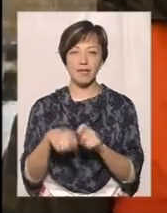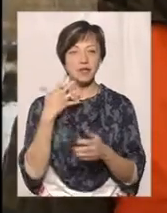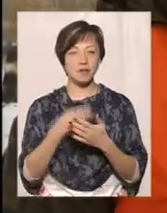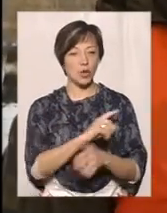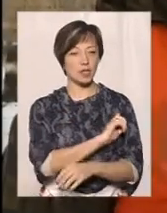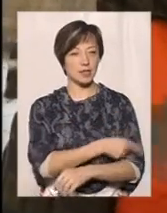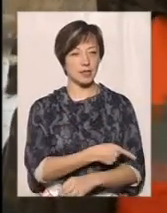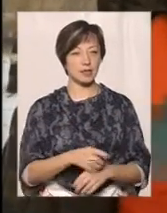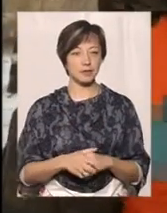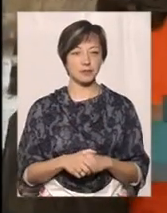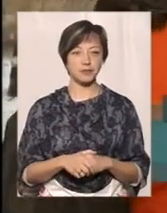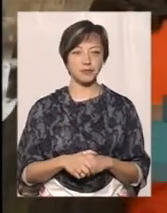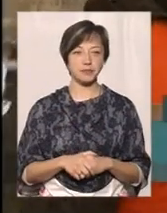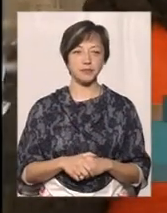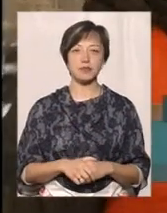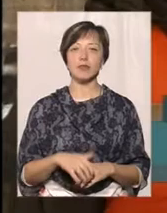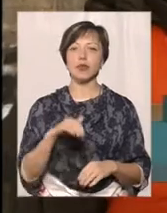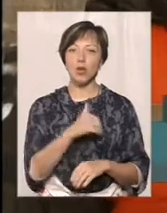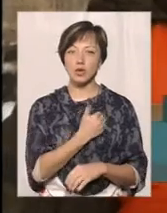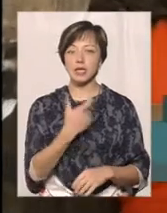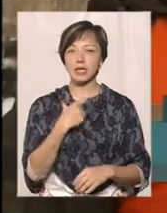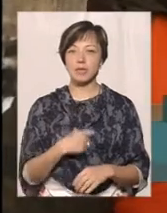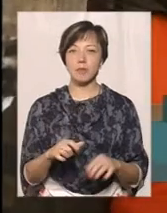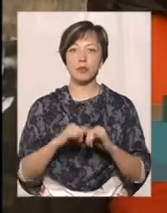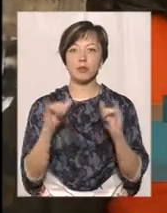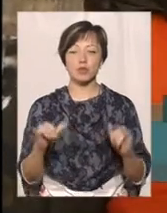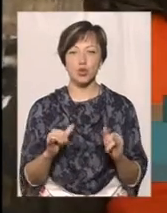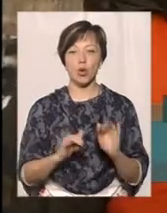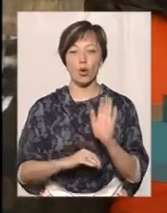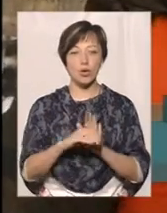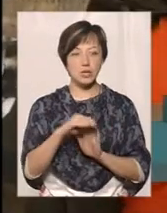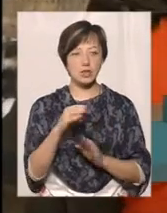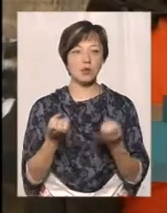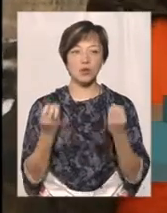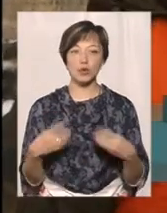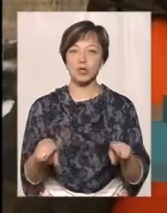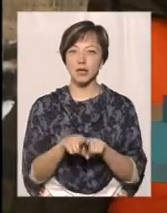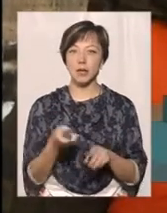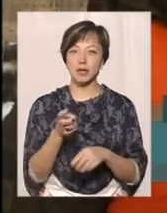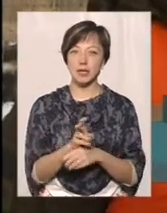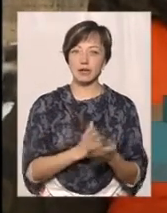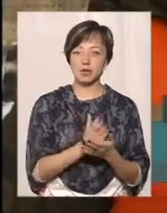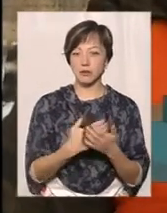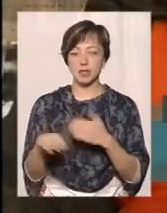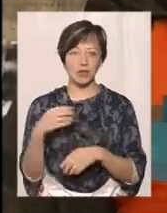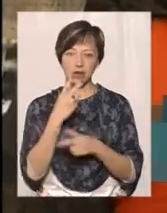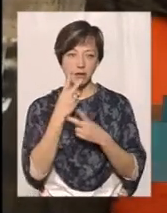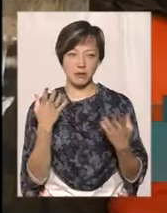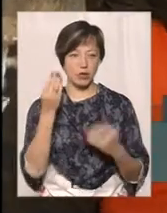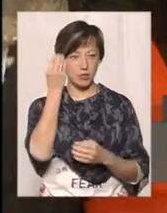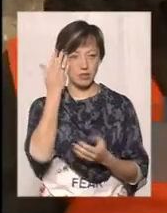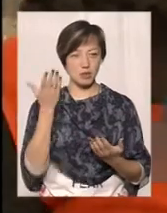Хочеться досягати чогось більшого, рости, просто так прийти, відслужити і піти. Я не бачу